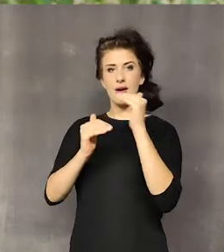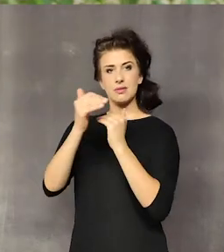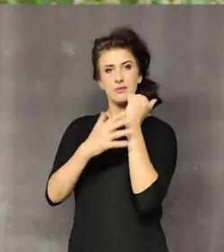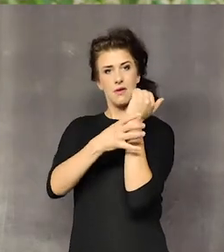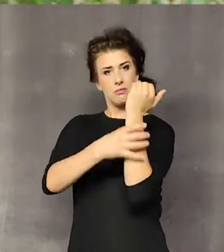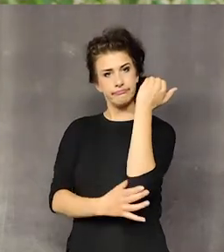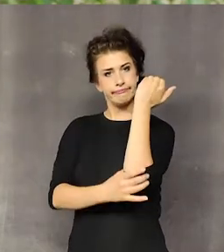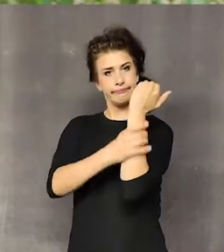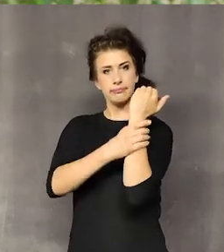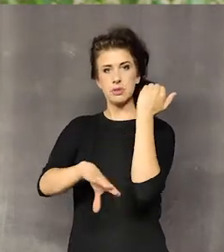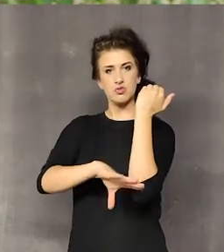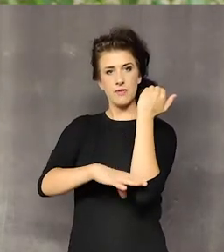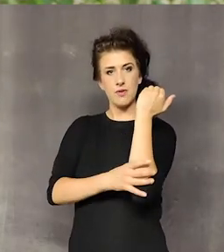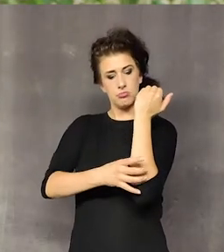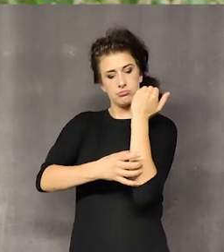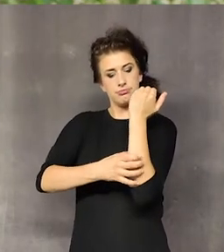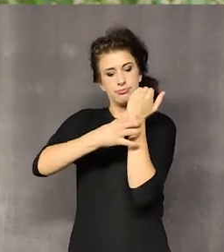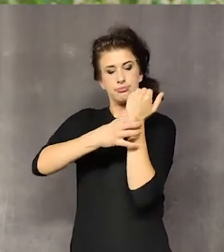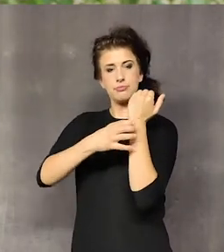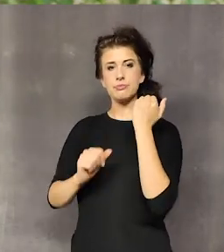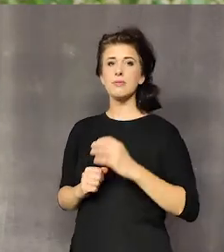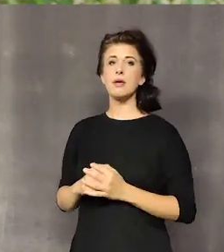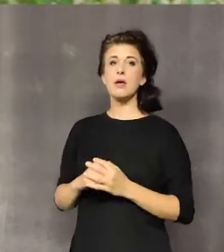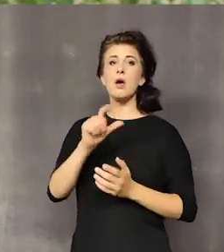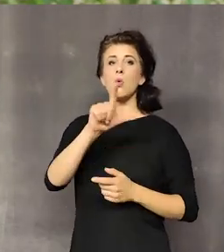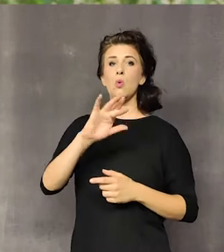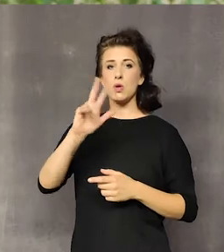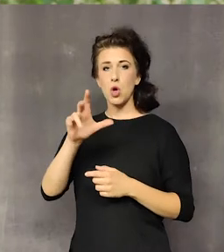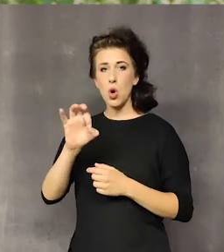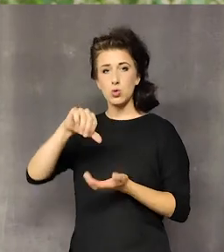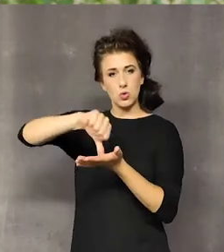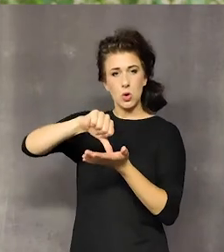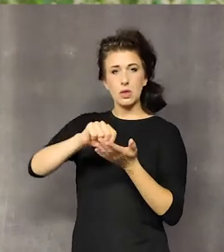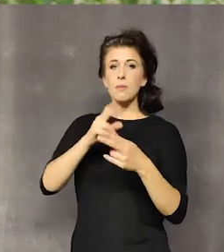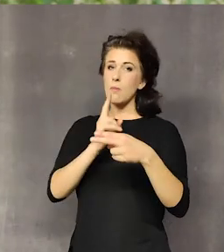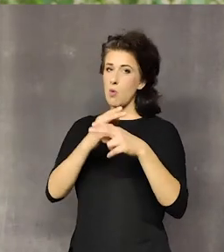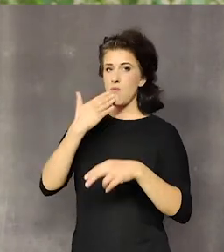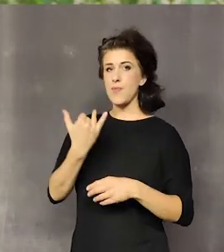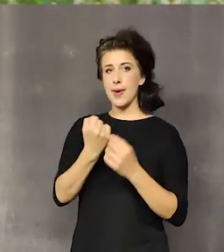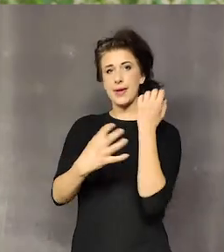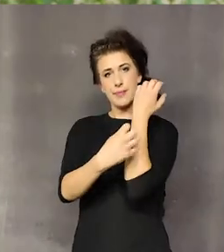Jeśli chodzi o łyko brzozowe, całkowite już, no to wtedy robimy, można powiedzieć, to od połowy maja.